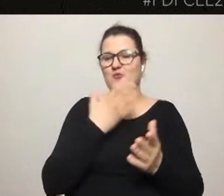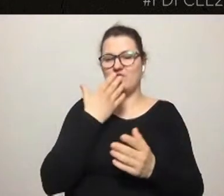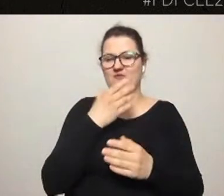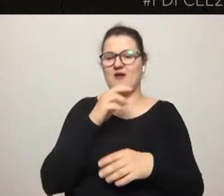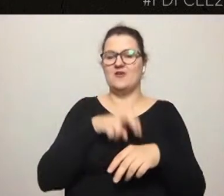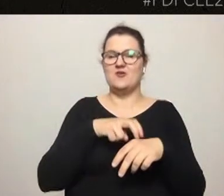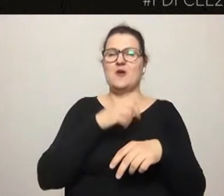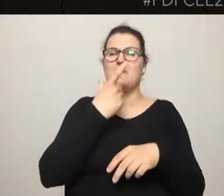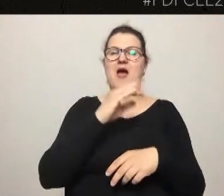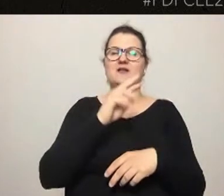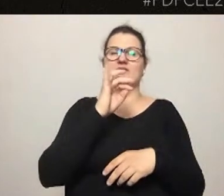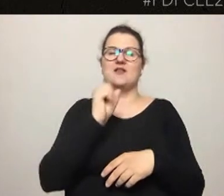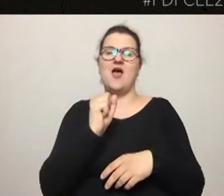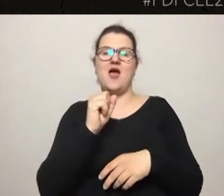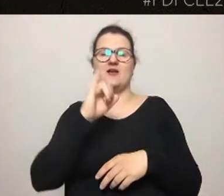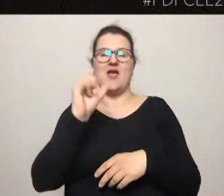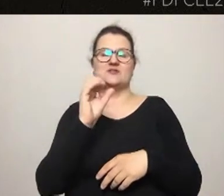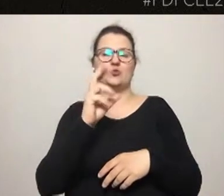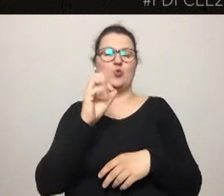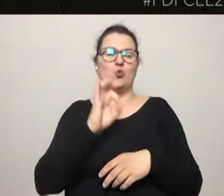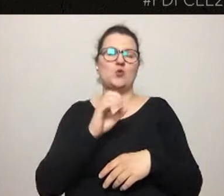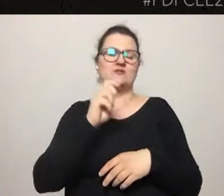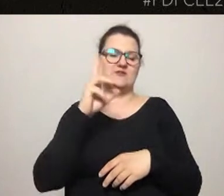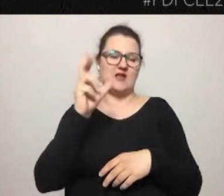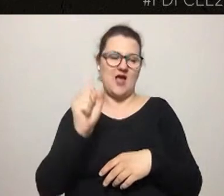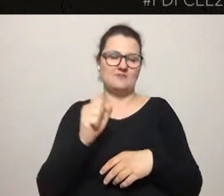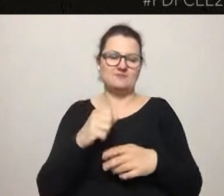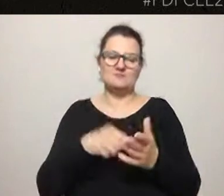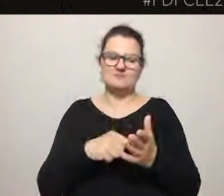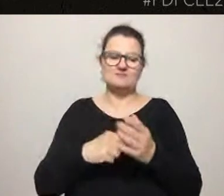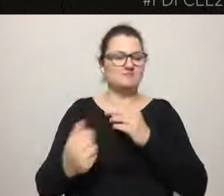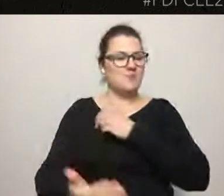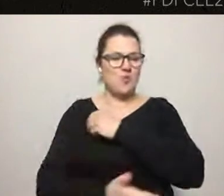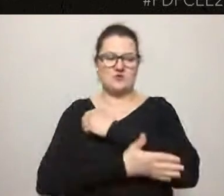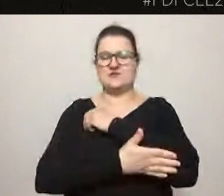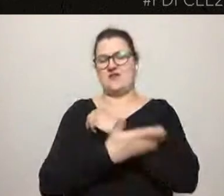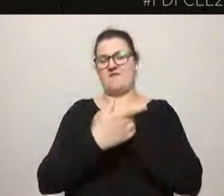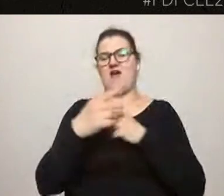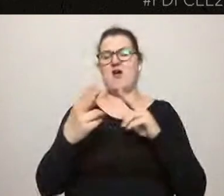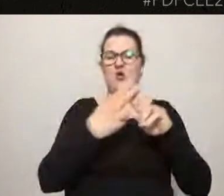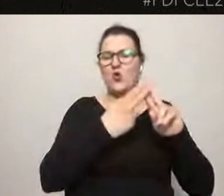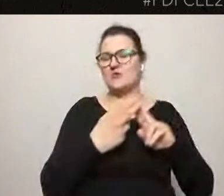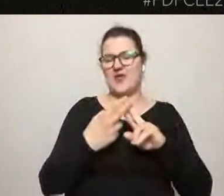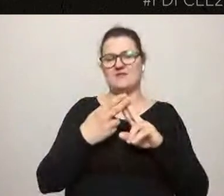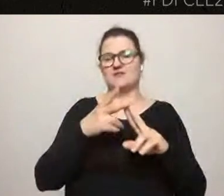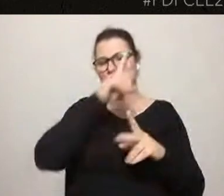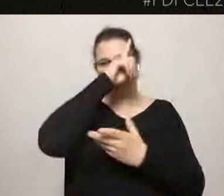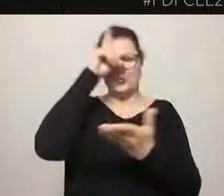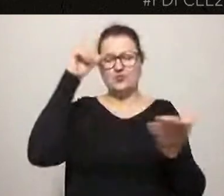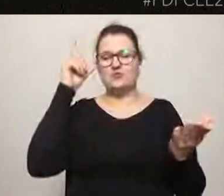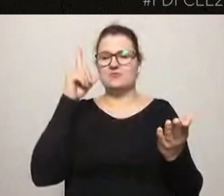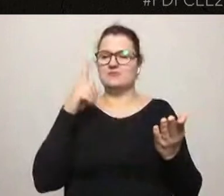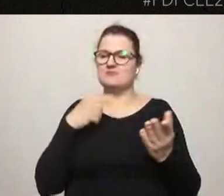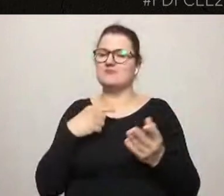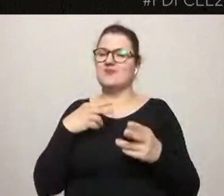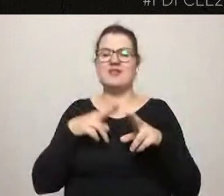kontakty międzyludzkie są przede wszystkim podstawą i ja uważam, że narzędzia cyfrowe są przede wszystkim rozszerzeniem